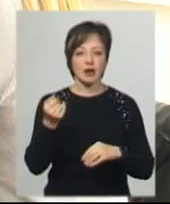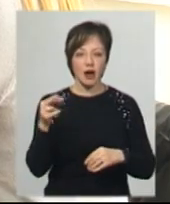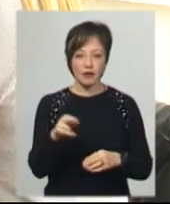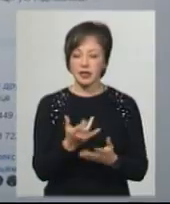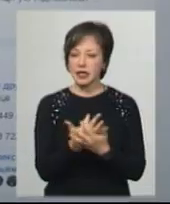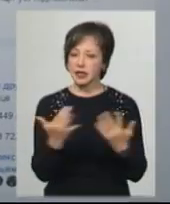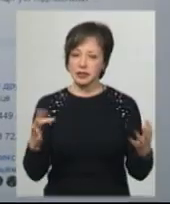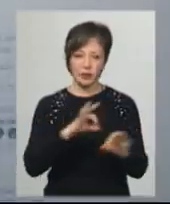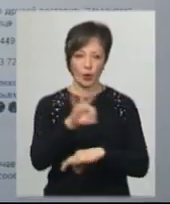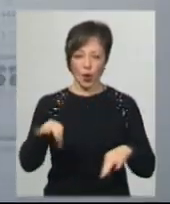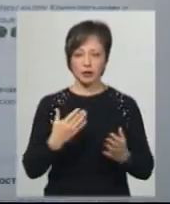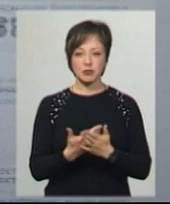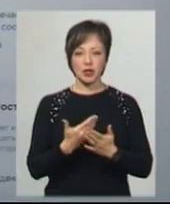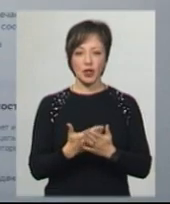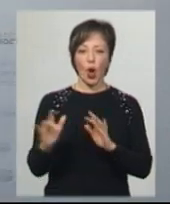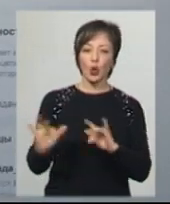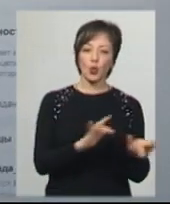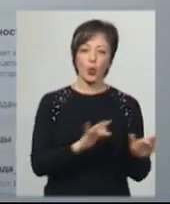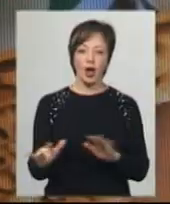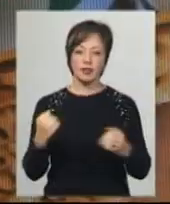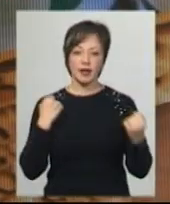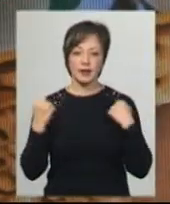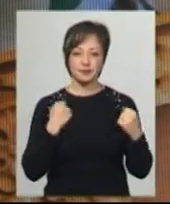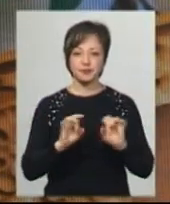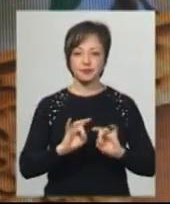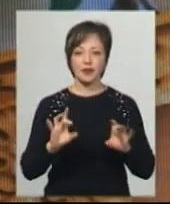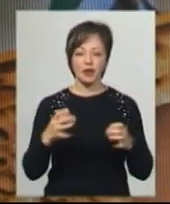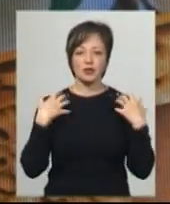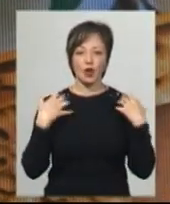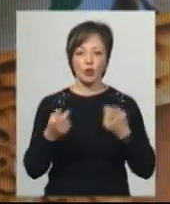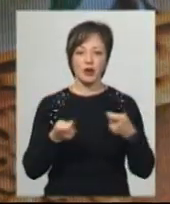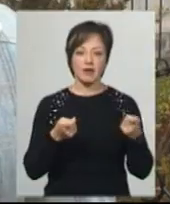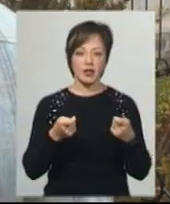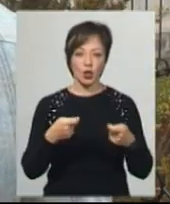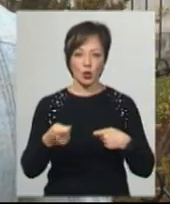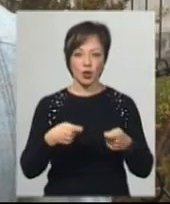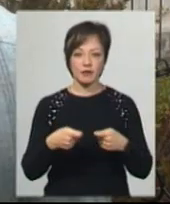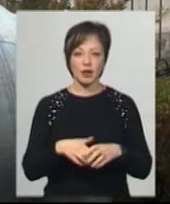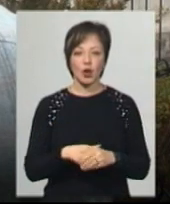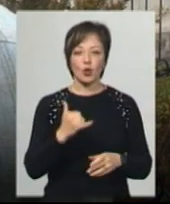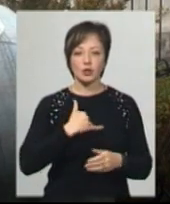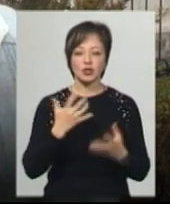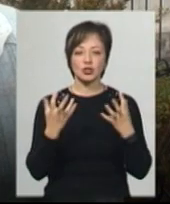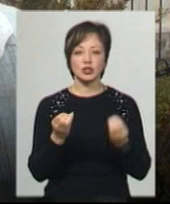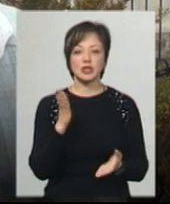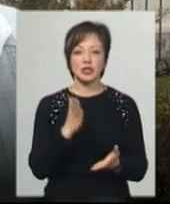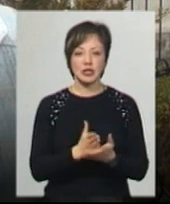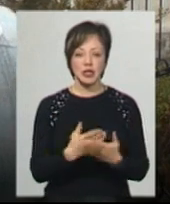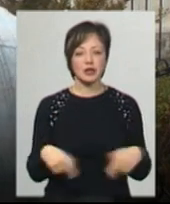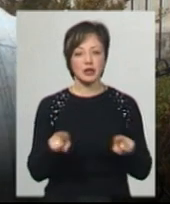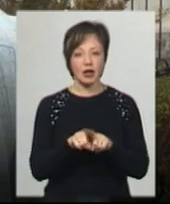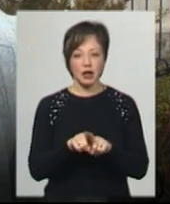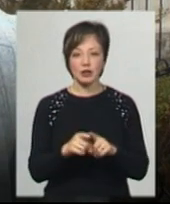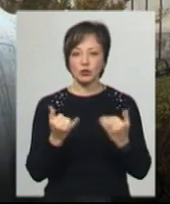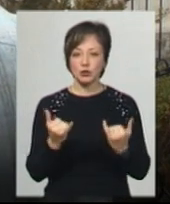діють різні проєкти. До прикладу руханки, розповідає начальник управління торгівлі Руслана Сідлецька. У нас ще є така, з сьогоднішнього дня